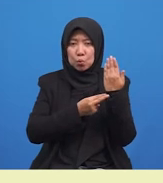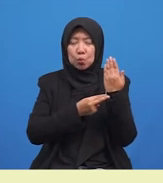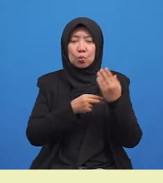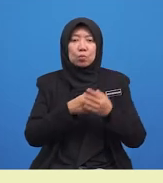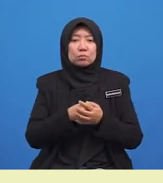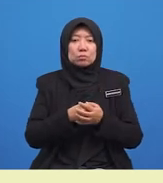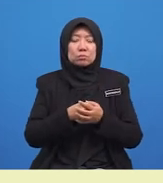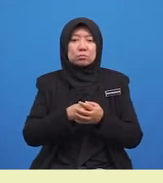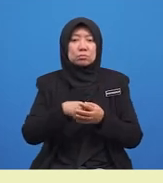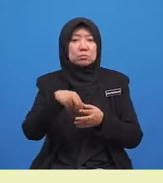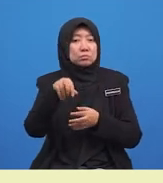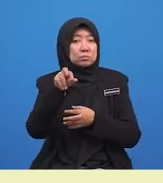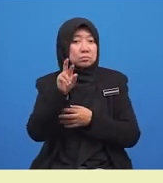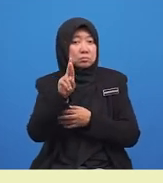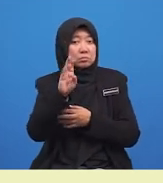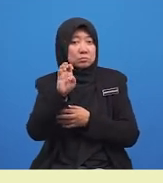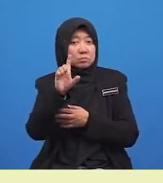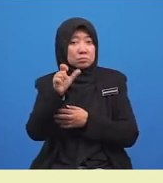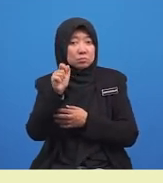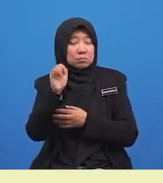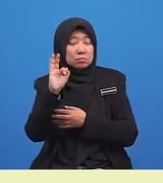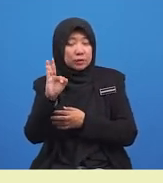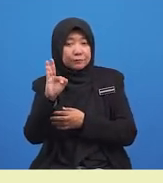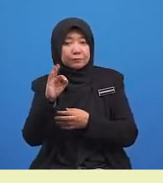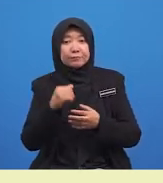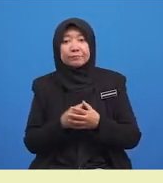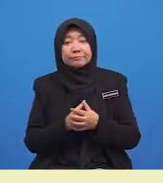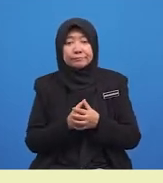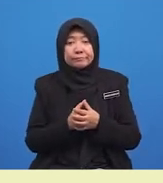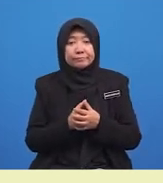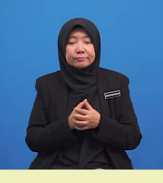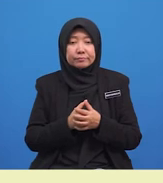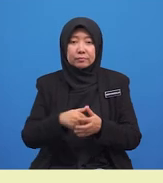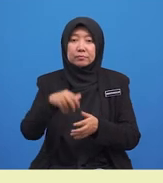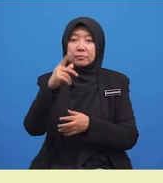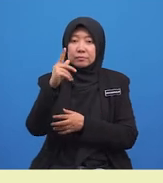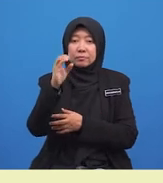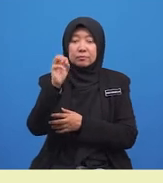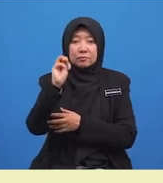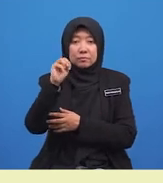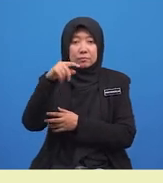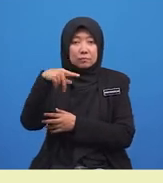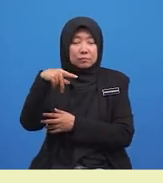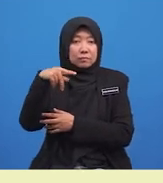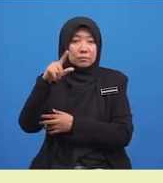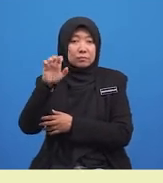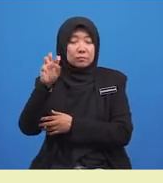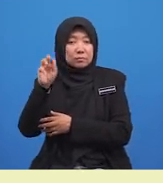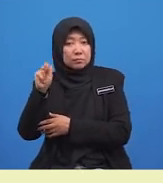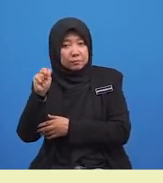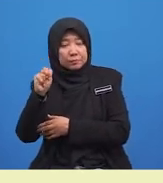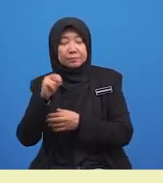kata hubung pancangan relatif, kata hubung pancangan komplement dan